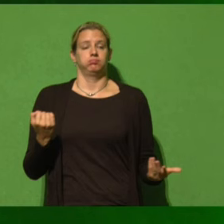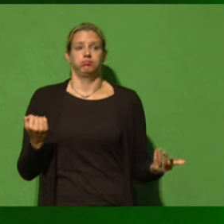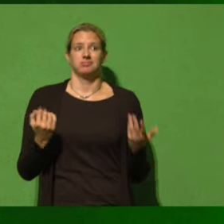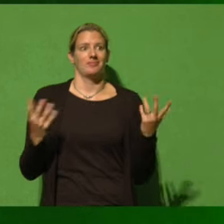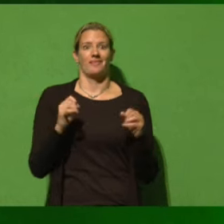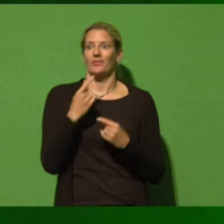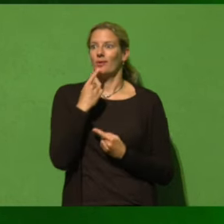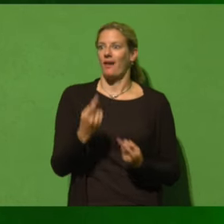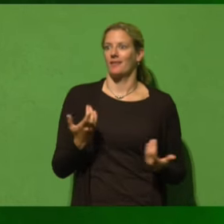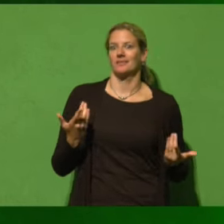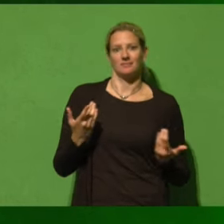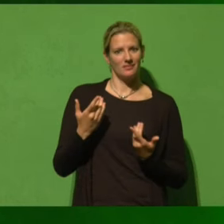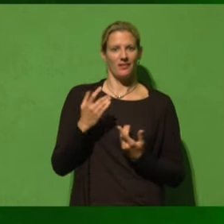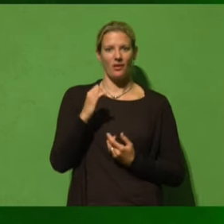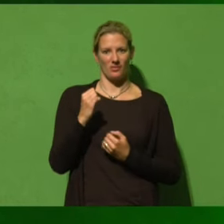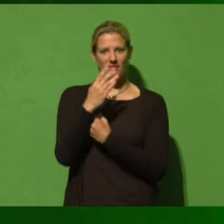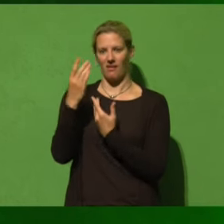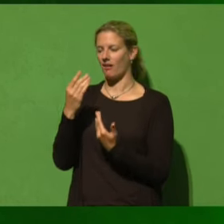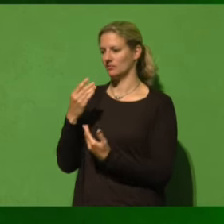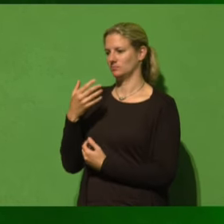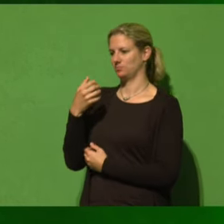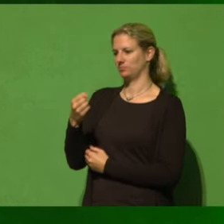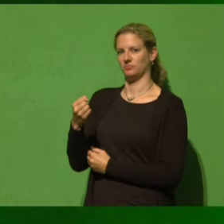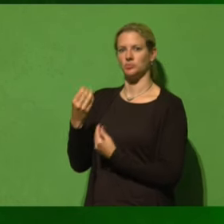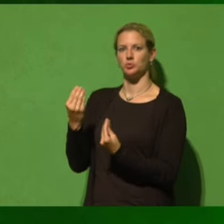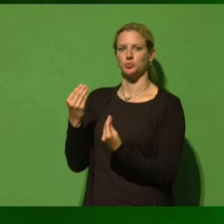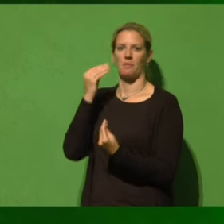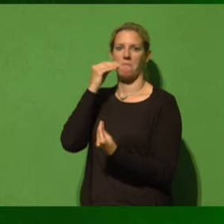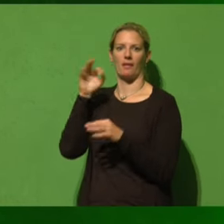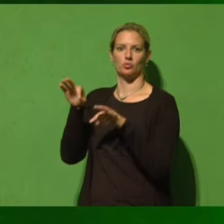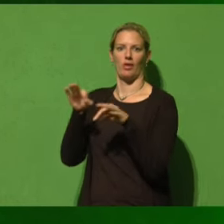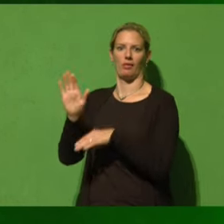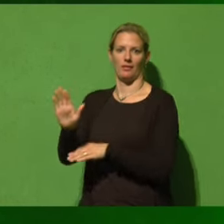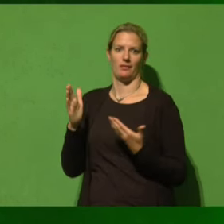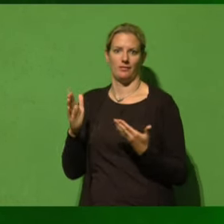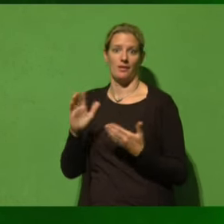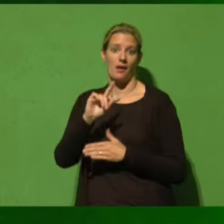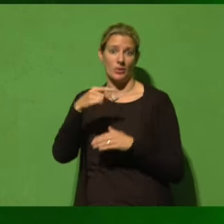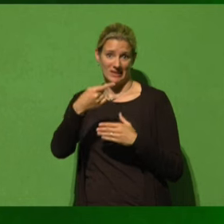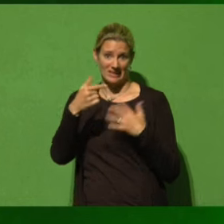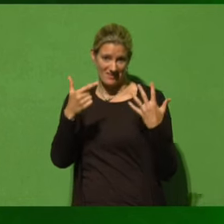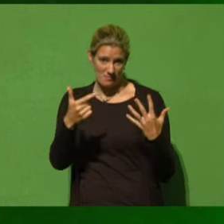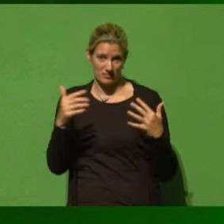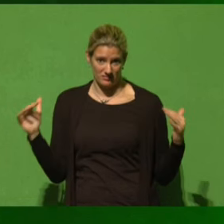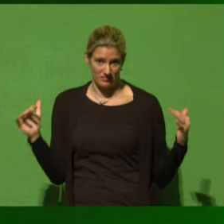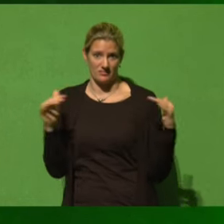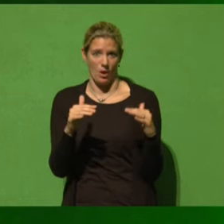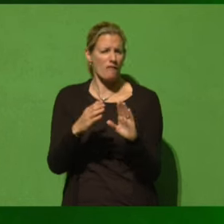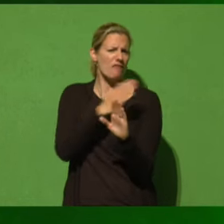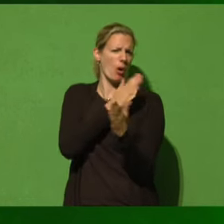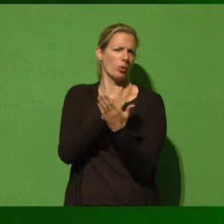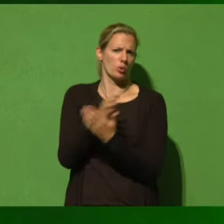mag, die Methode Merkel. Auch wieder auf dem G7-Gipfel und schon davor stellt sie sich hin und sagt,